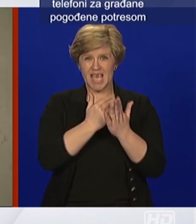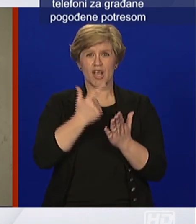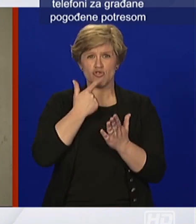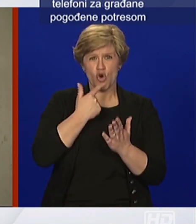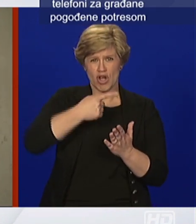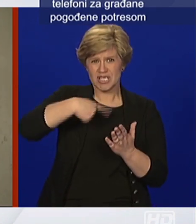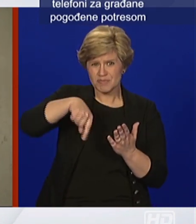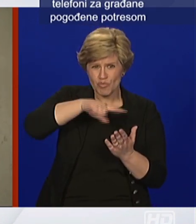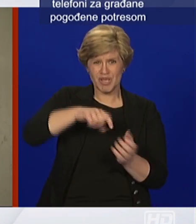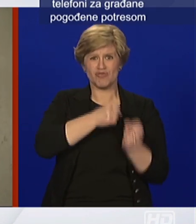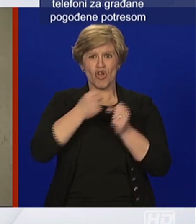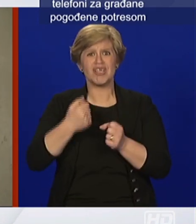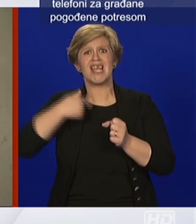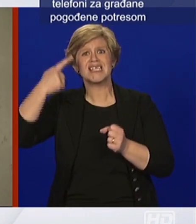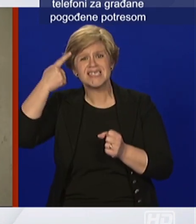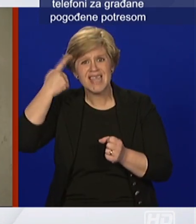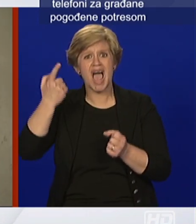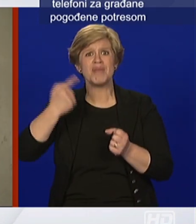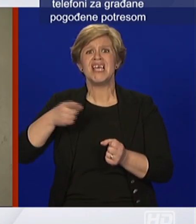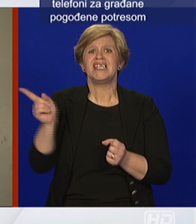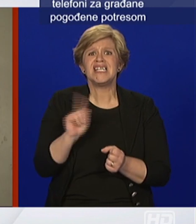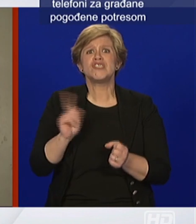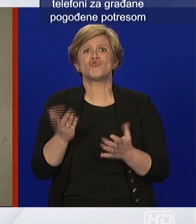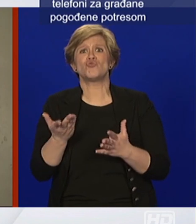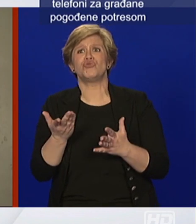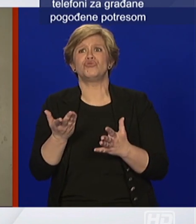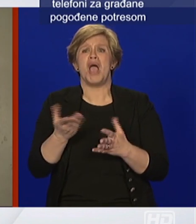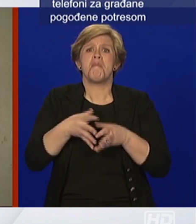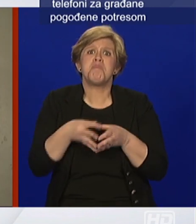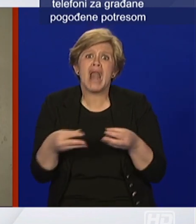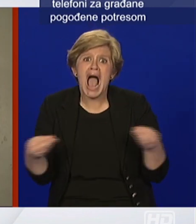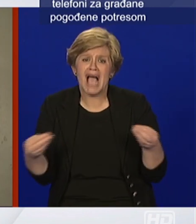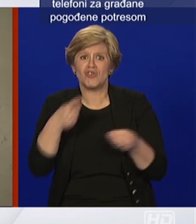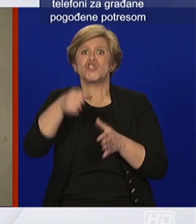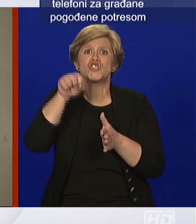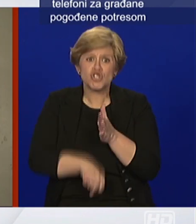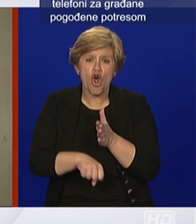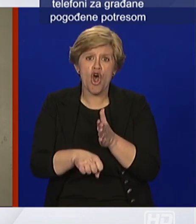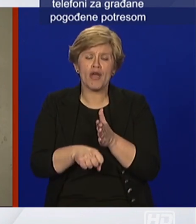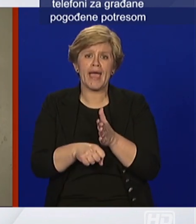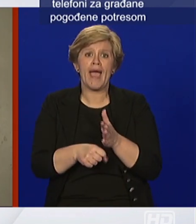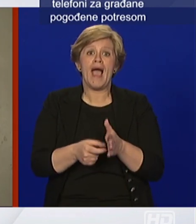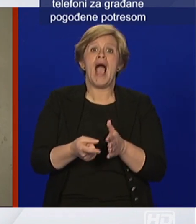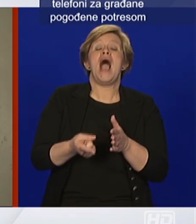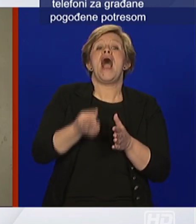popularne ali ima i manje popularnih mjera i mi i o njima razmišljamo ukoliko se bude